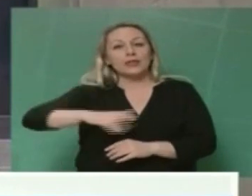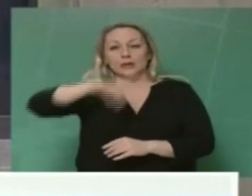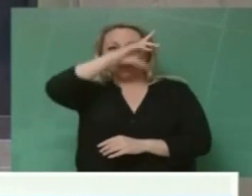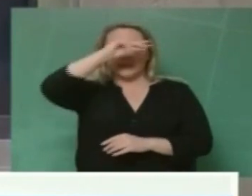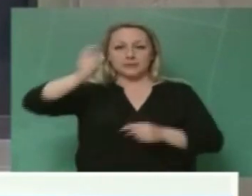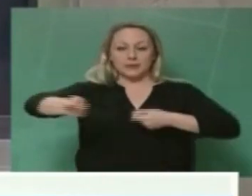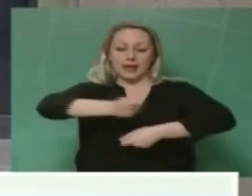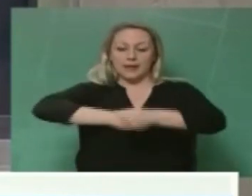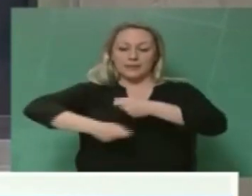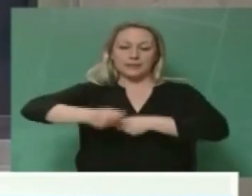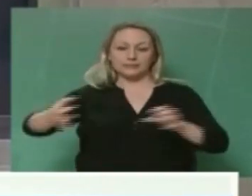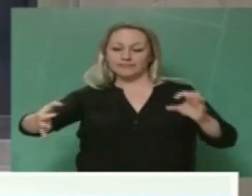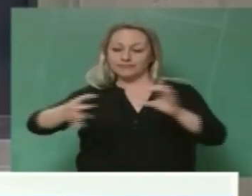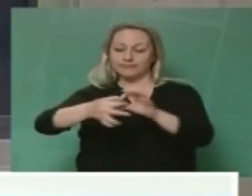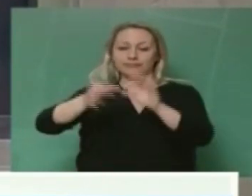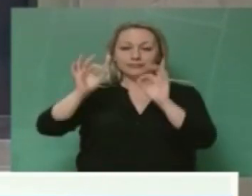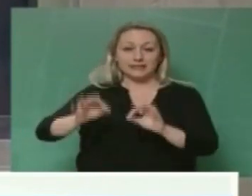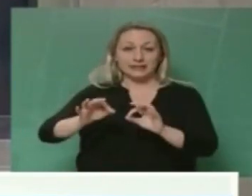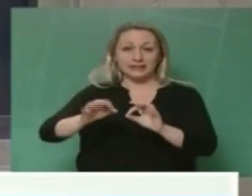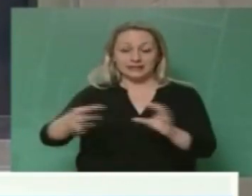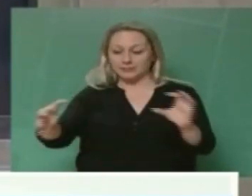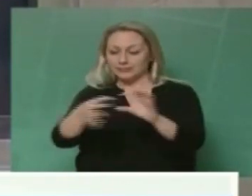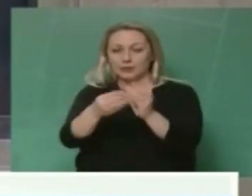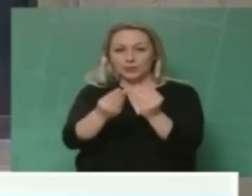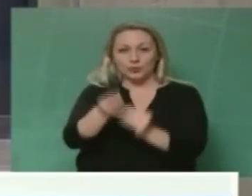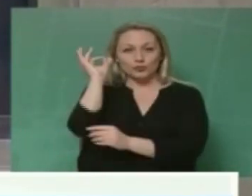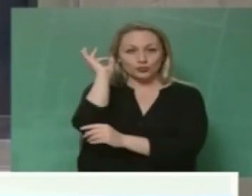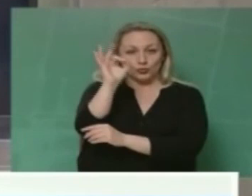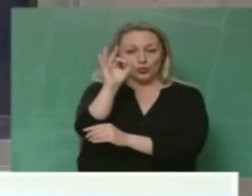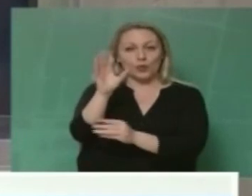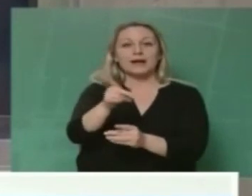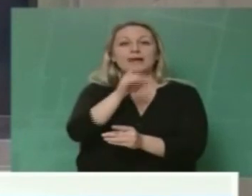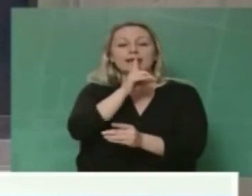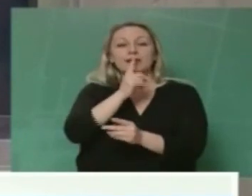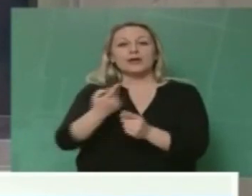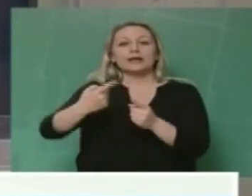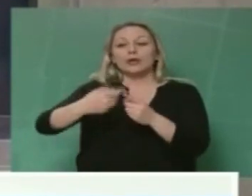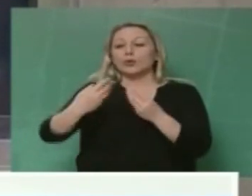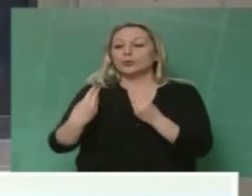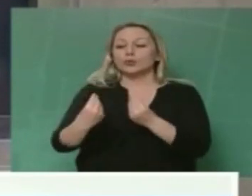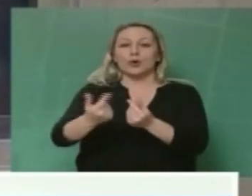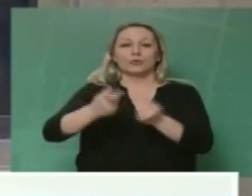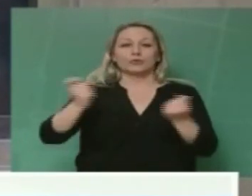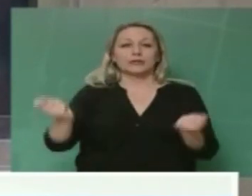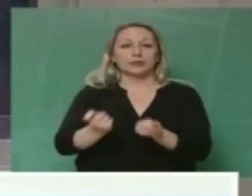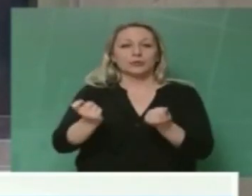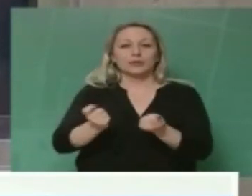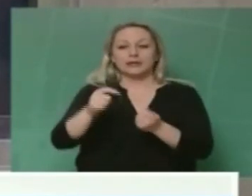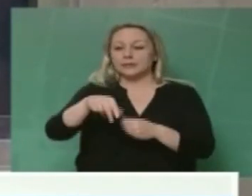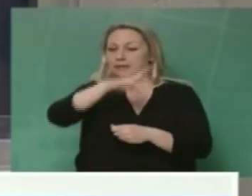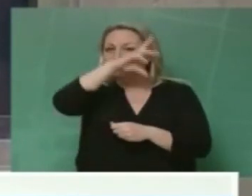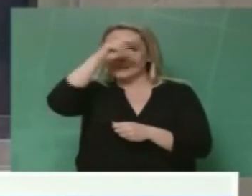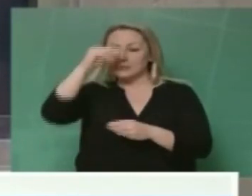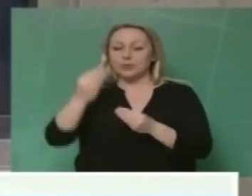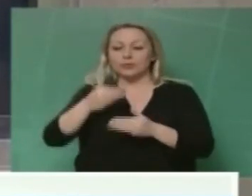Πανεπιστημίου τόσο ως σκοπό αλλά και ως μέσο και ως τρόπο λειτουργίας του ίδιου του